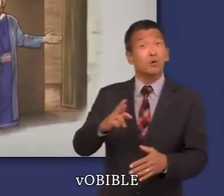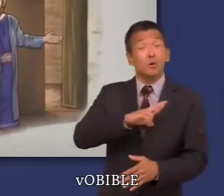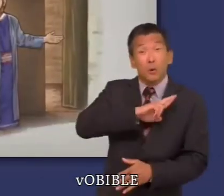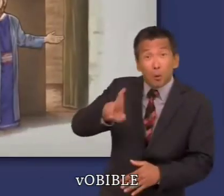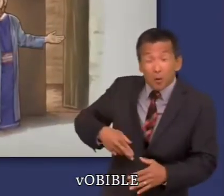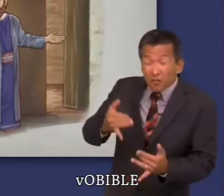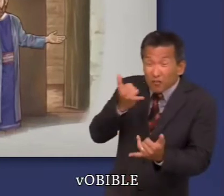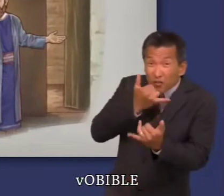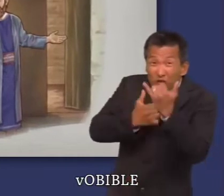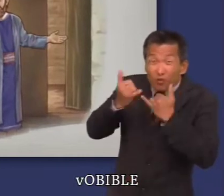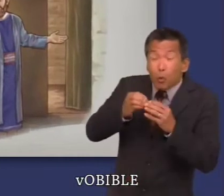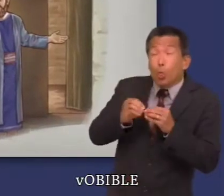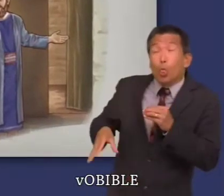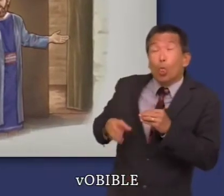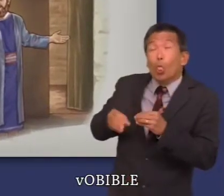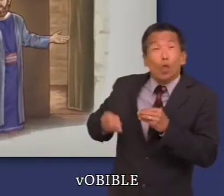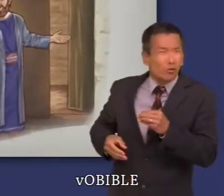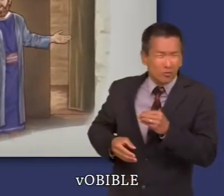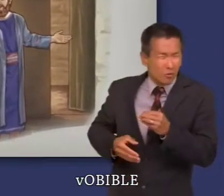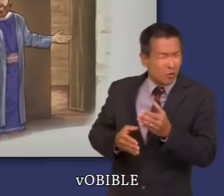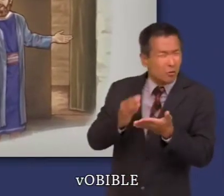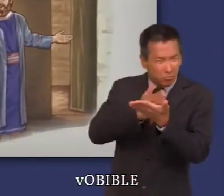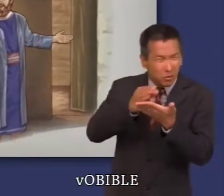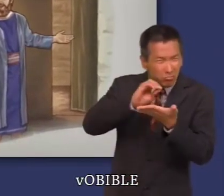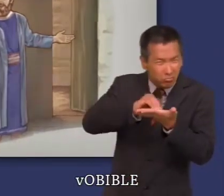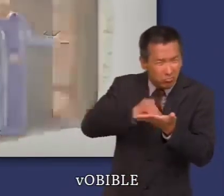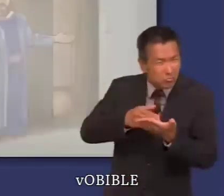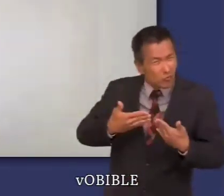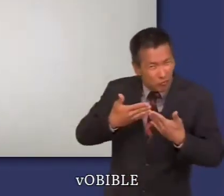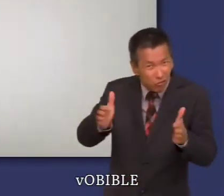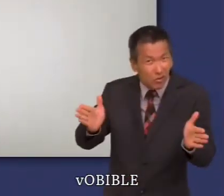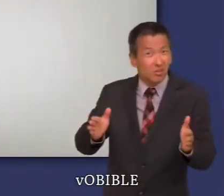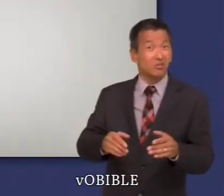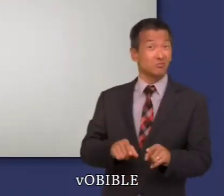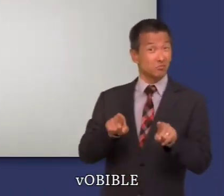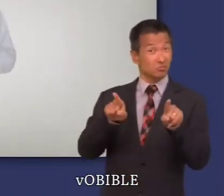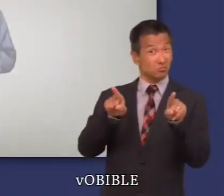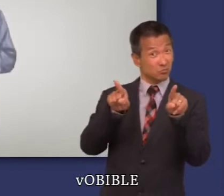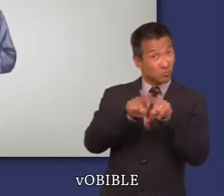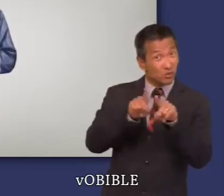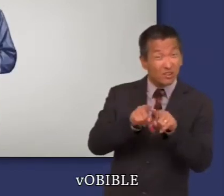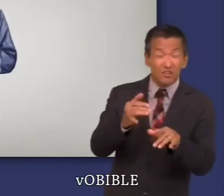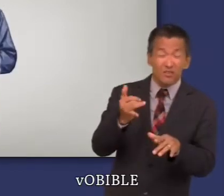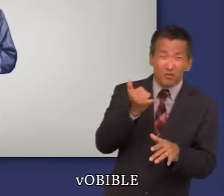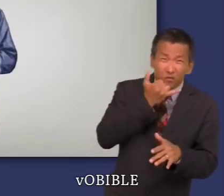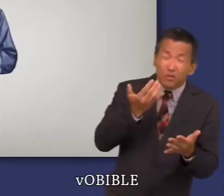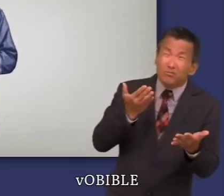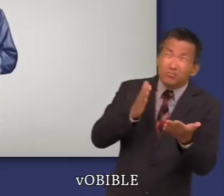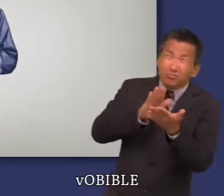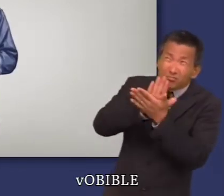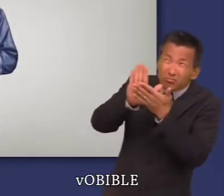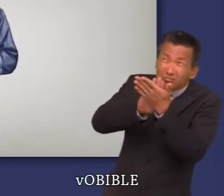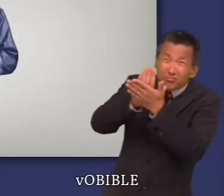Même les fautes des grands chefs d'Israël sont révélées ouvertement. Ce livre nous montre aussi que même s'ils récoltent ce qu'ils ont